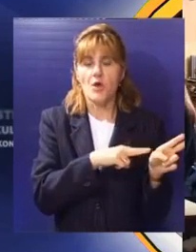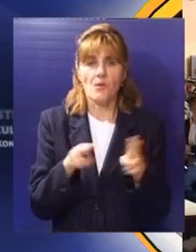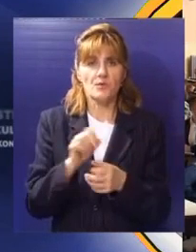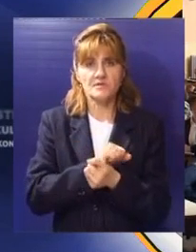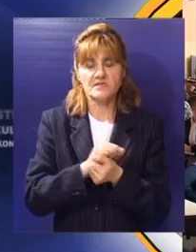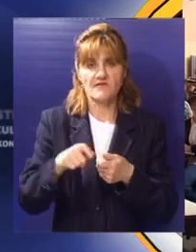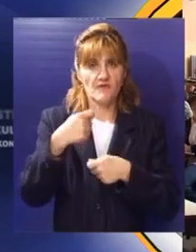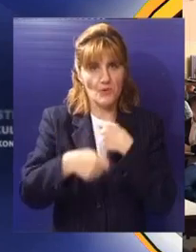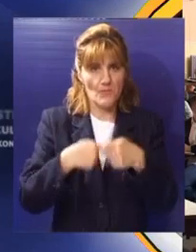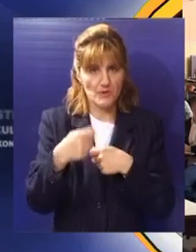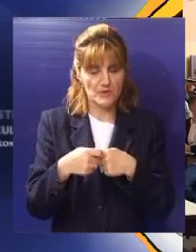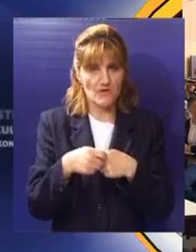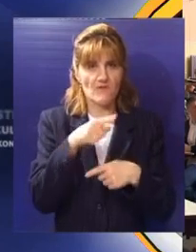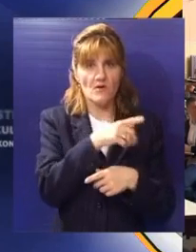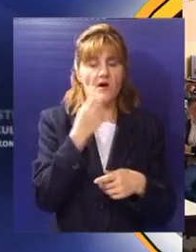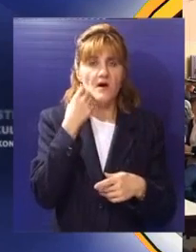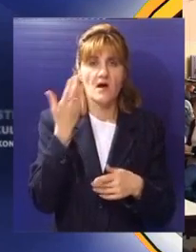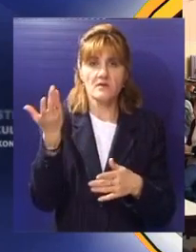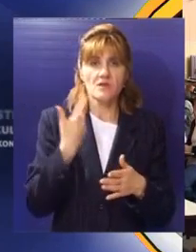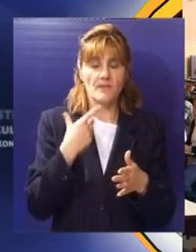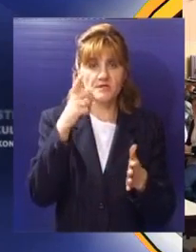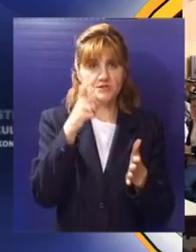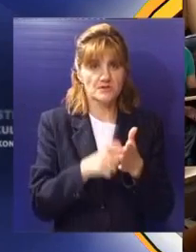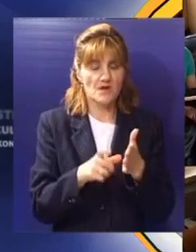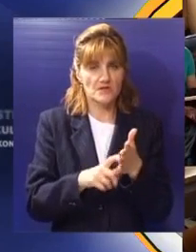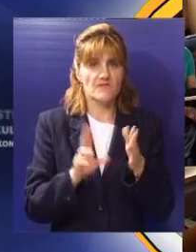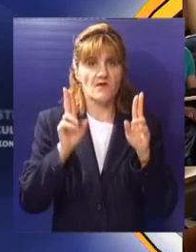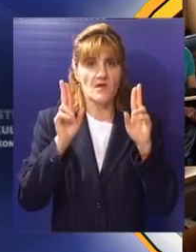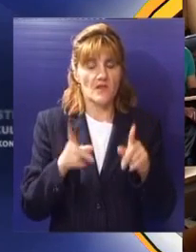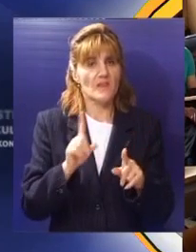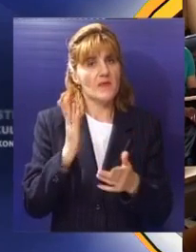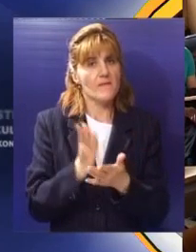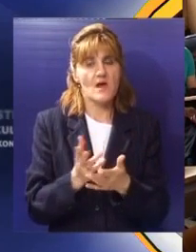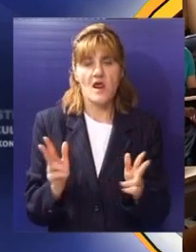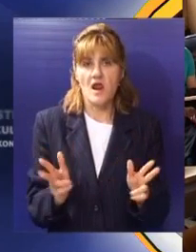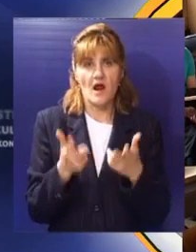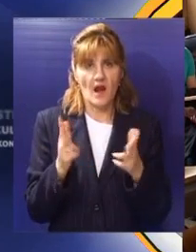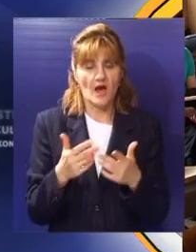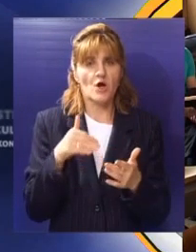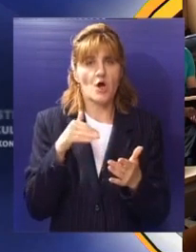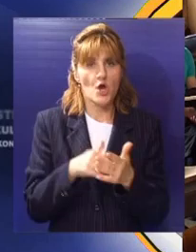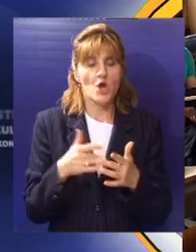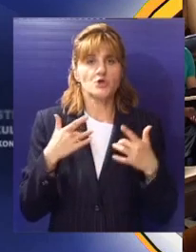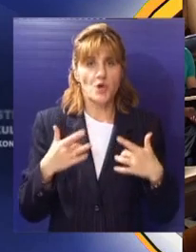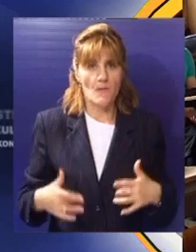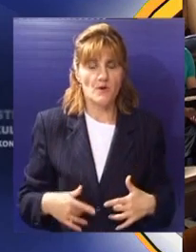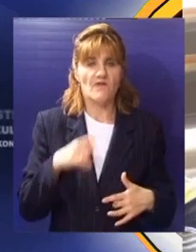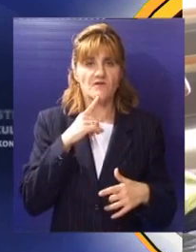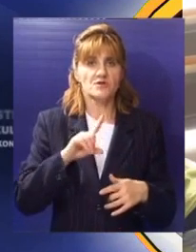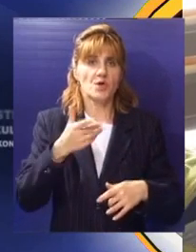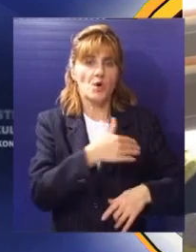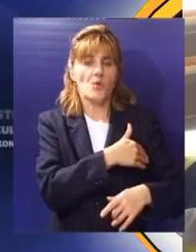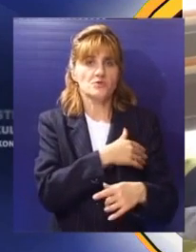sve njene obaveze. Proces dobijanja akreditacije nije bio lak i na novi način studiranja privikavaju se još uvek i profesori,